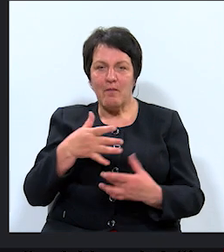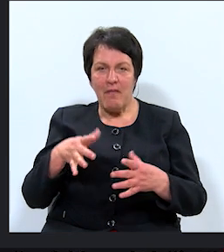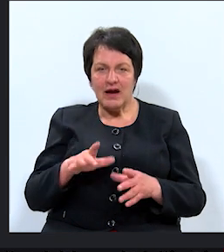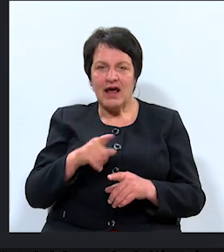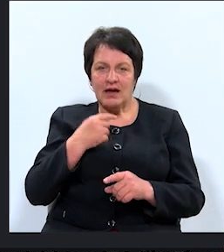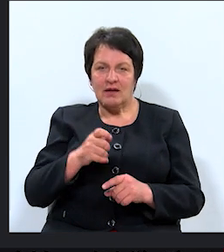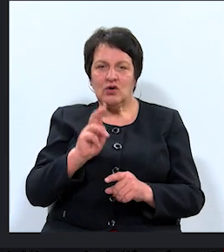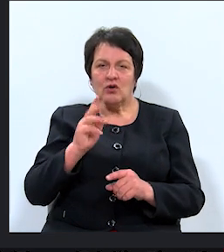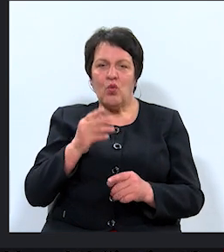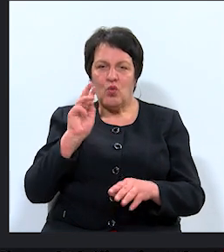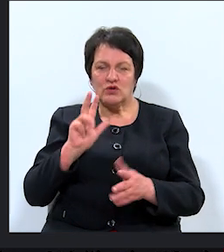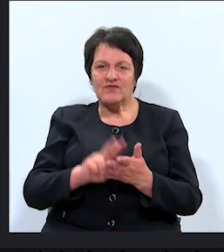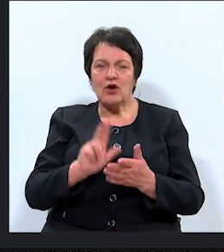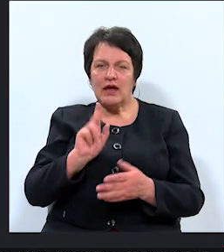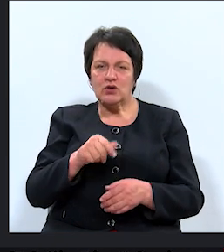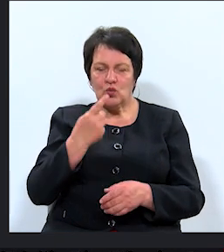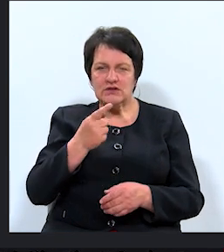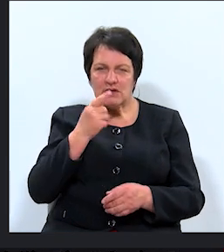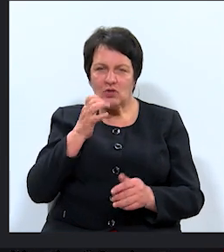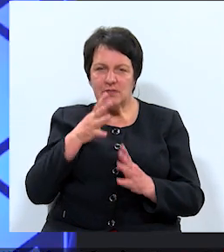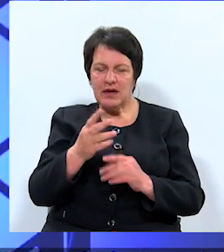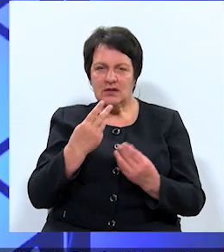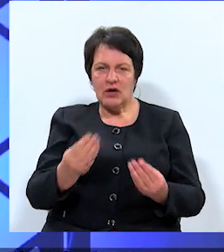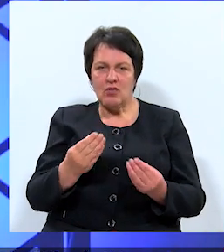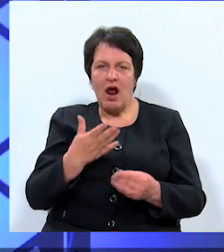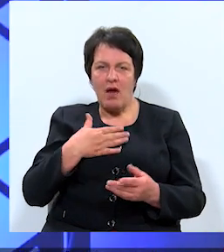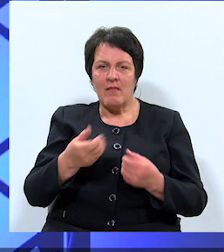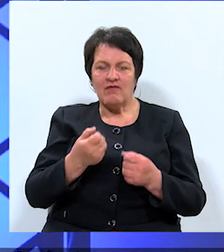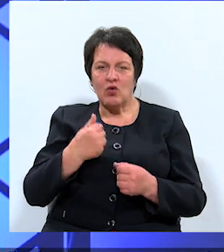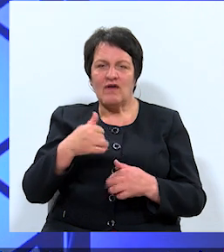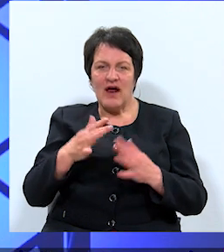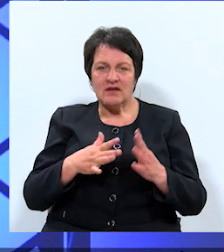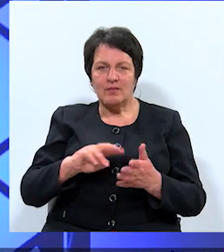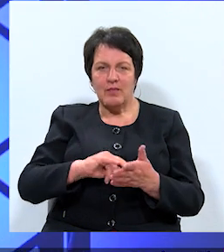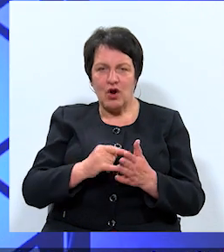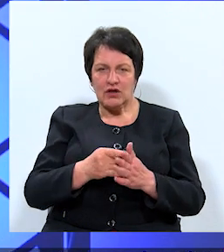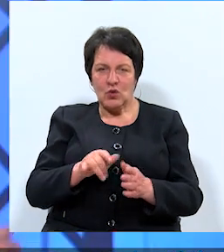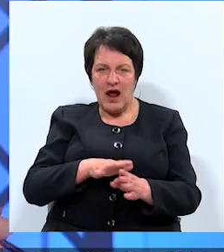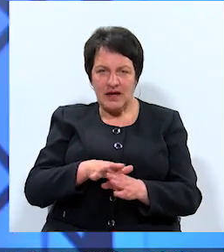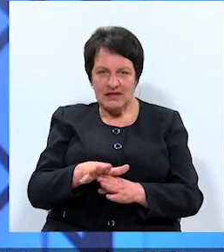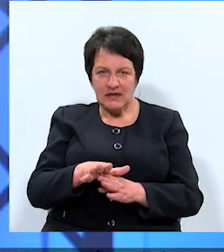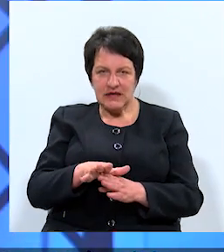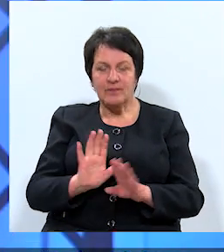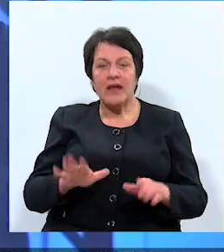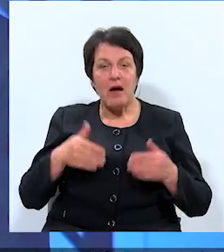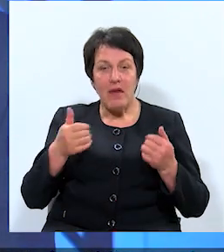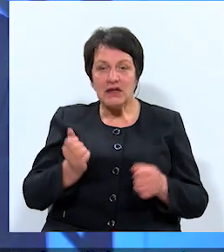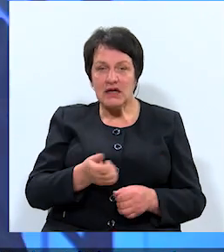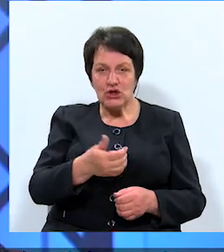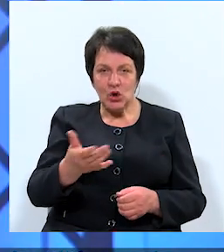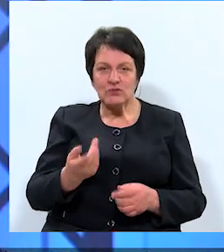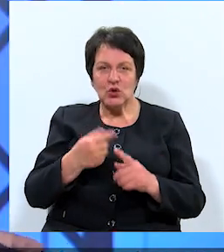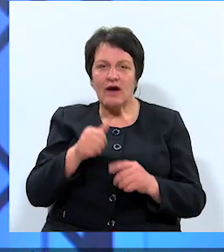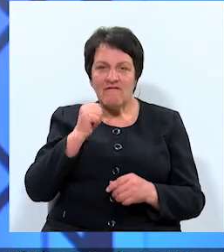likt uz caurspīdību, labu pārvaldību un kvalitatīvu projektu realizāciju. Paldies jums! Un